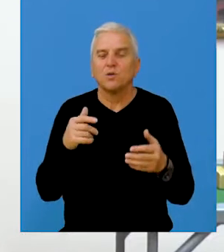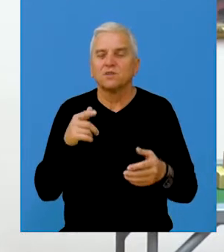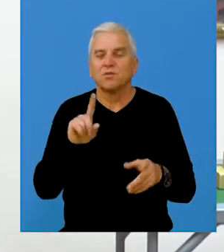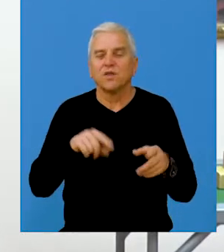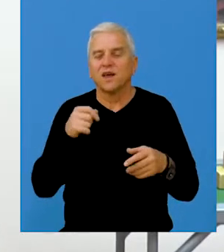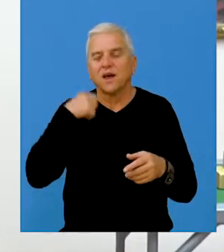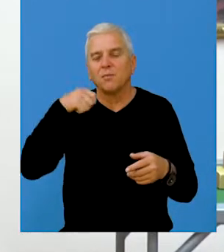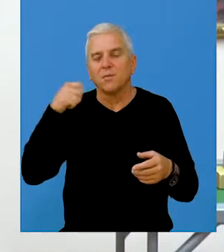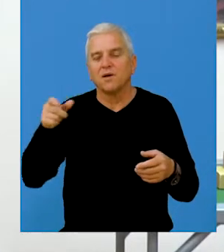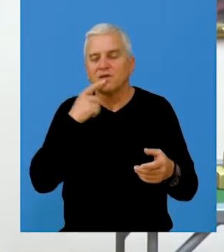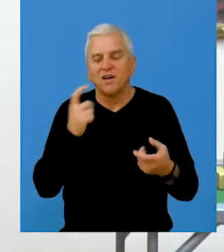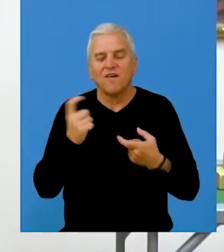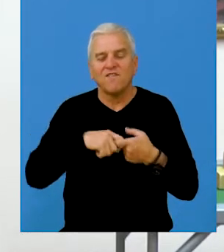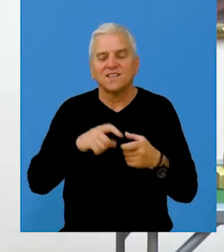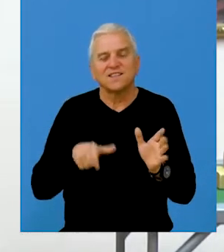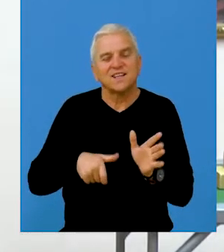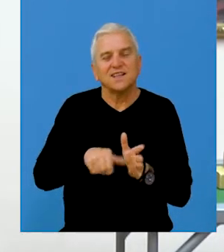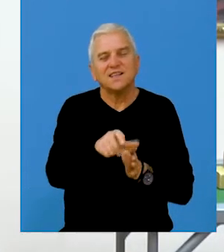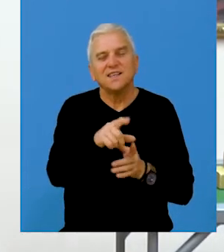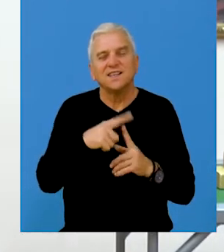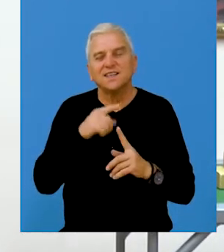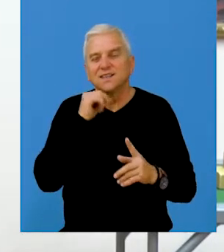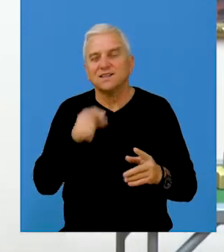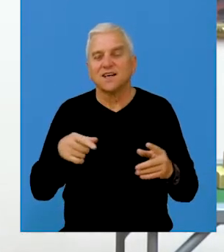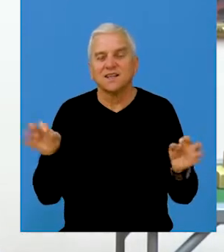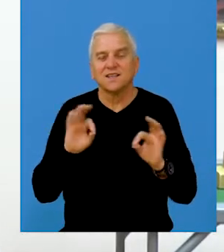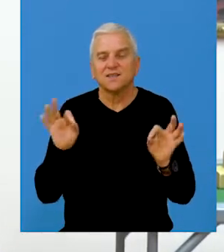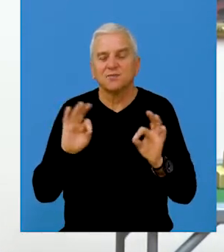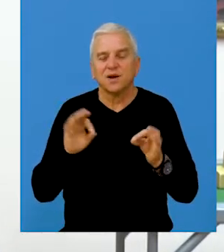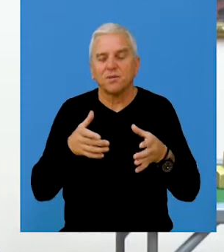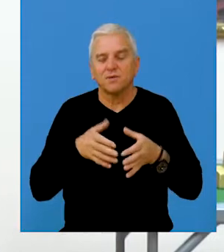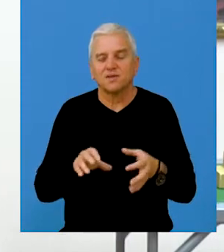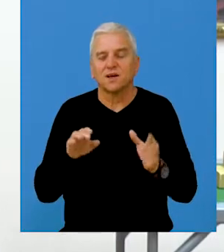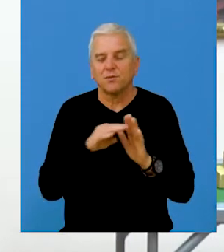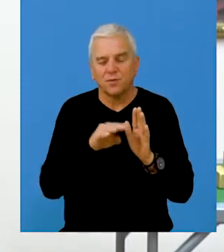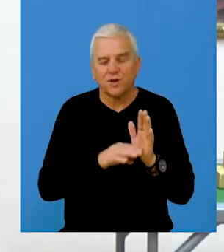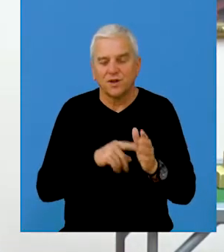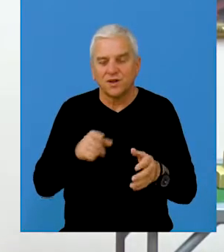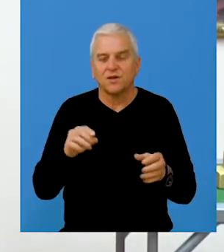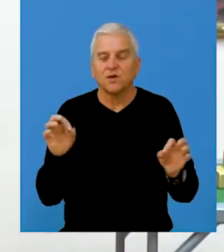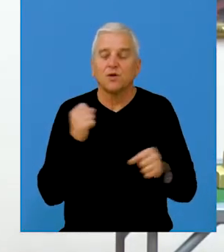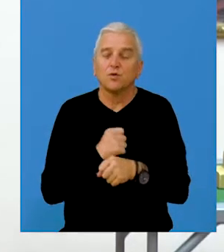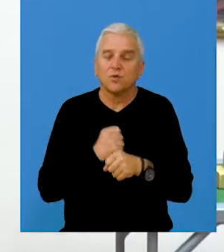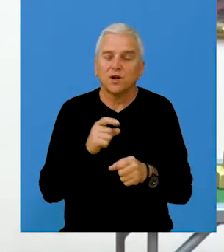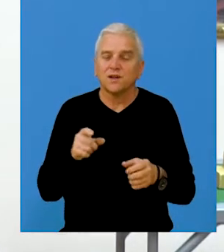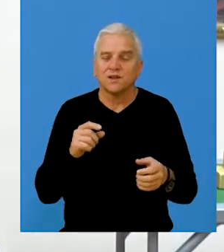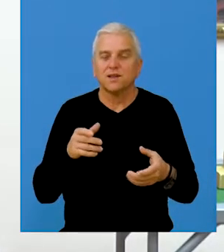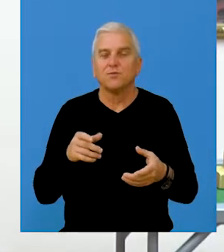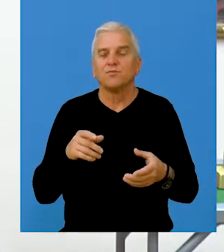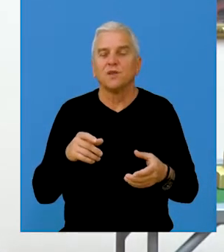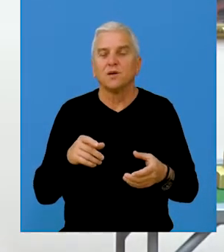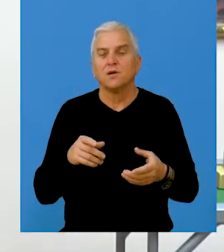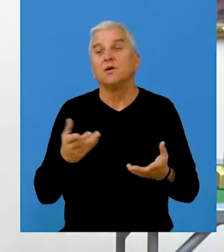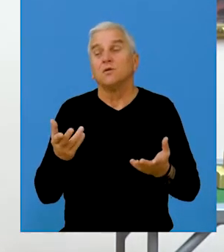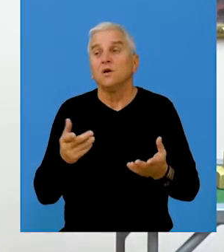tako. Iskupili smo još neke numere koje su vezane za Tisu i sad pripremamo taj program da to se